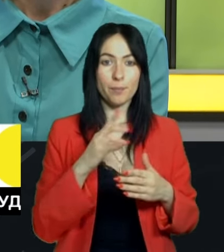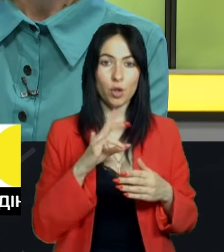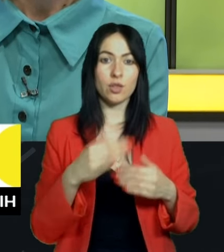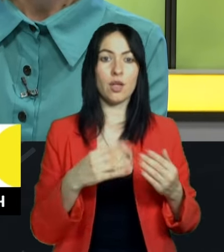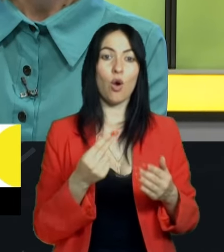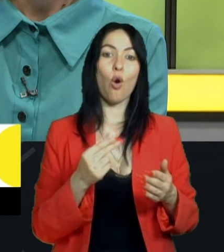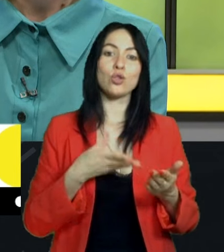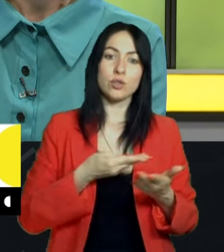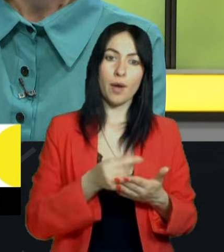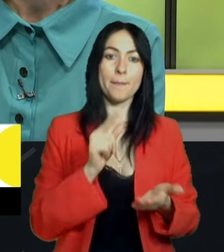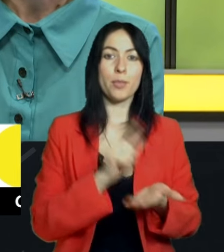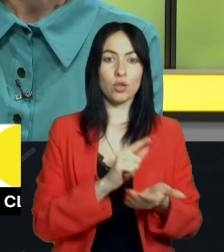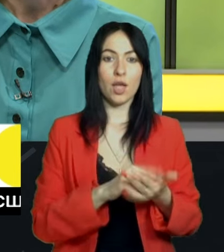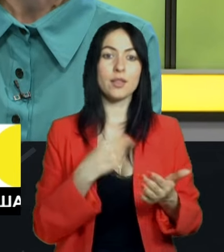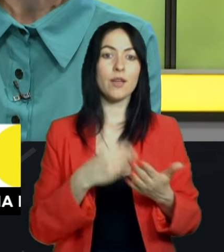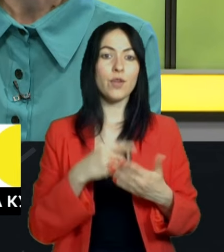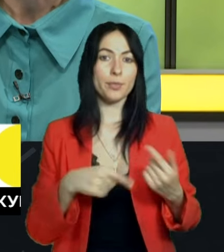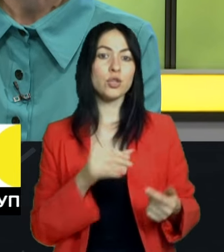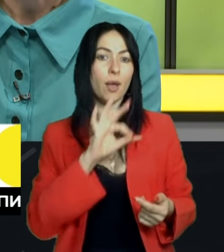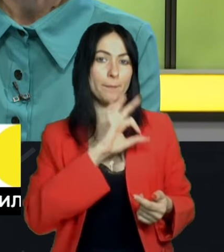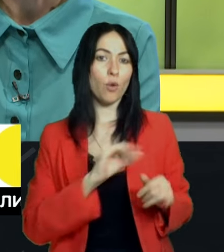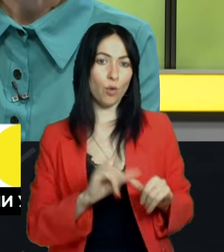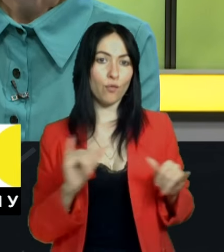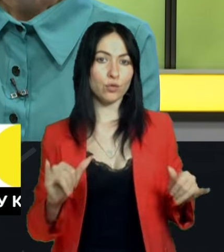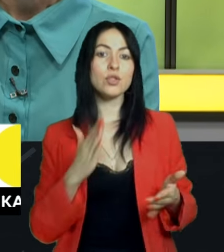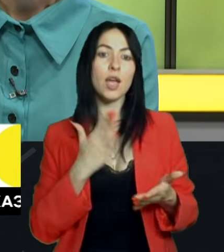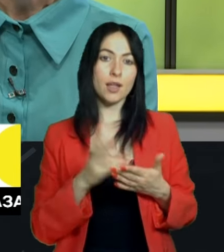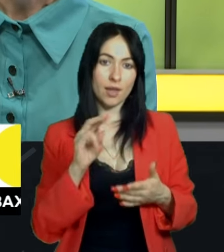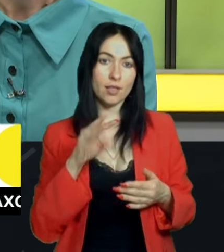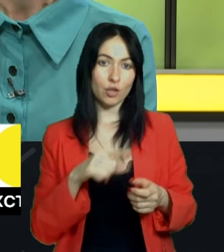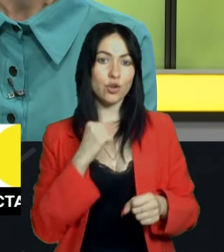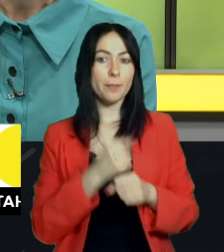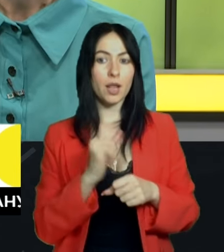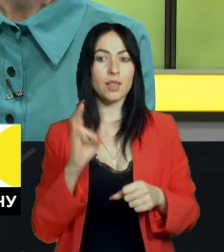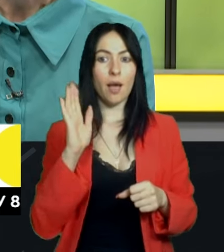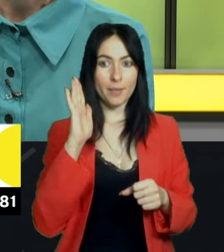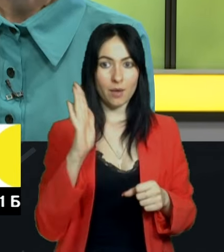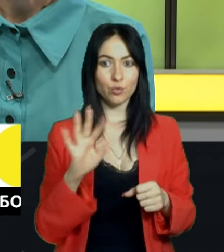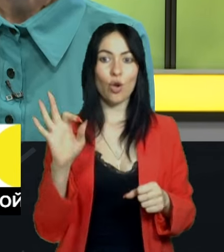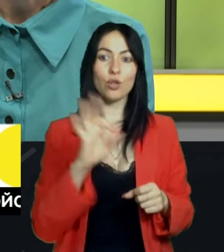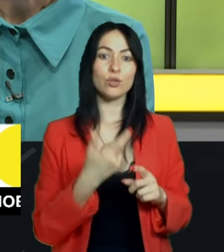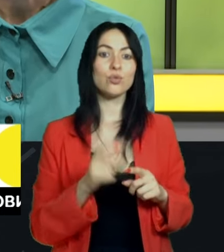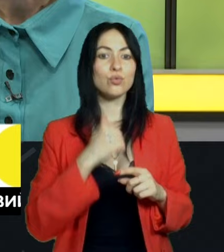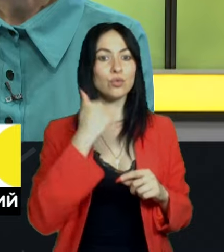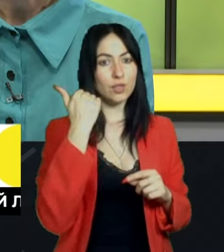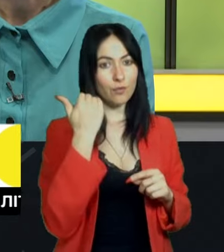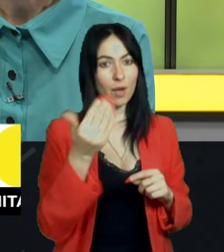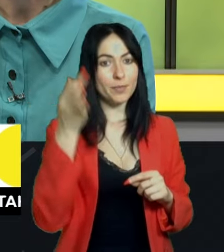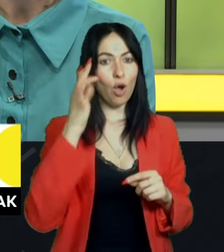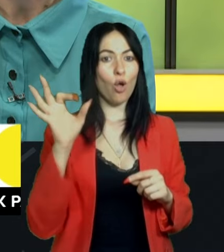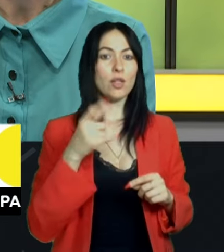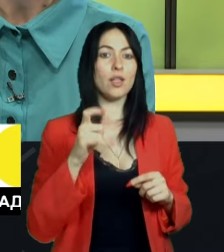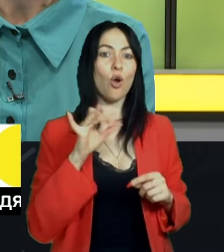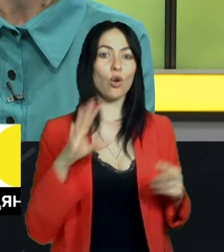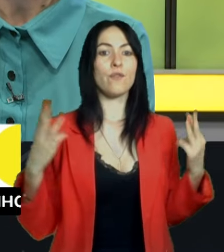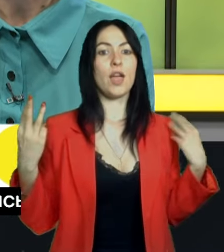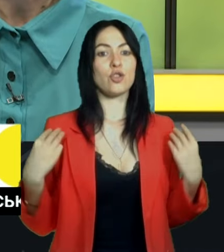поповнюється. Є над чим все ж таки працювати і на майбутнє. Олександре, дуже дякую. Нагадаю, Олександр Єгоров, начальник відділу